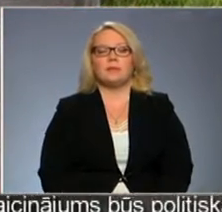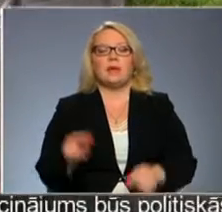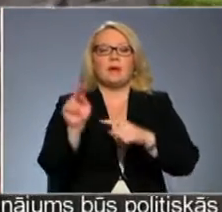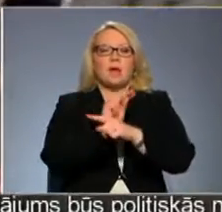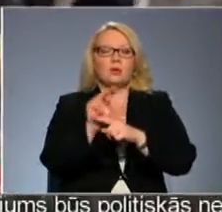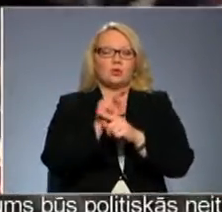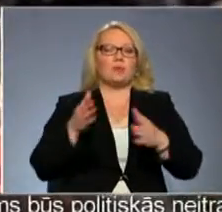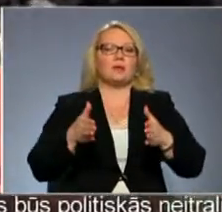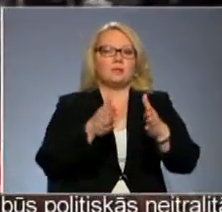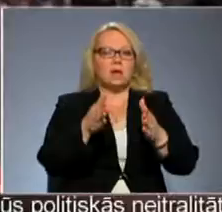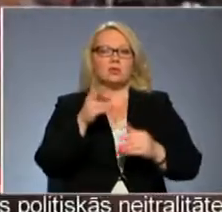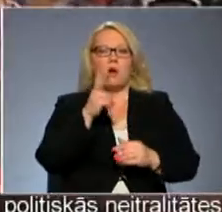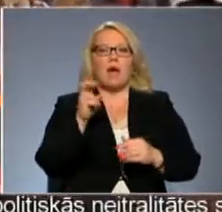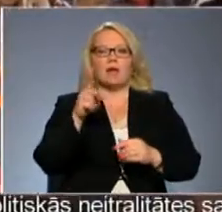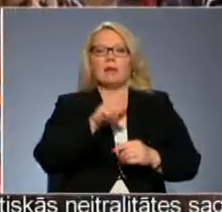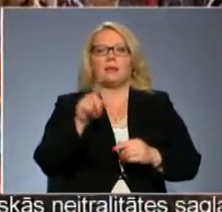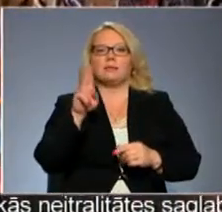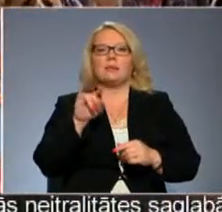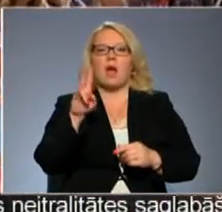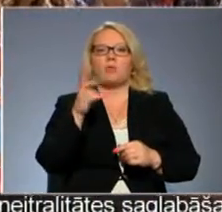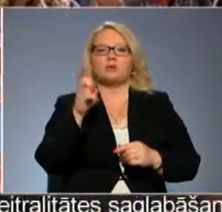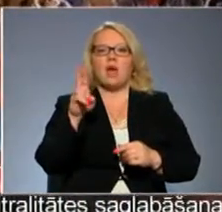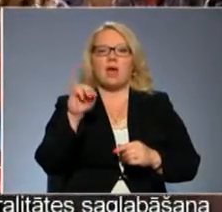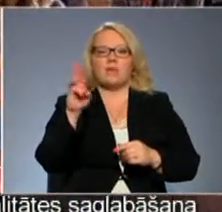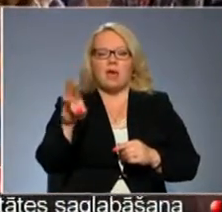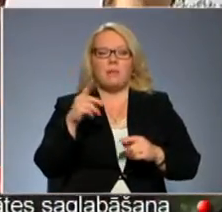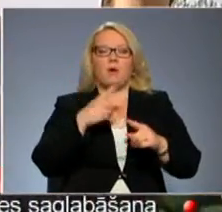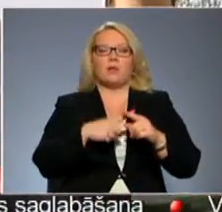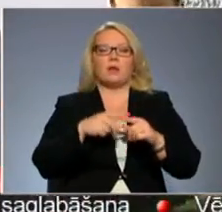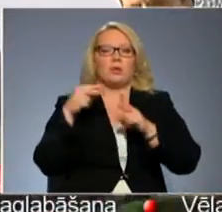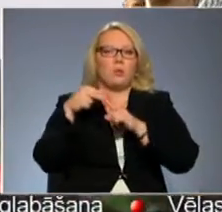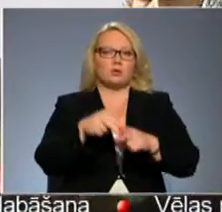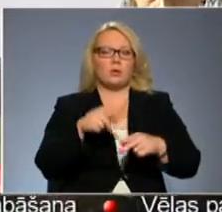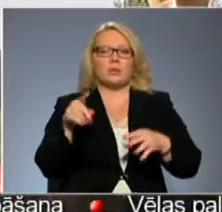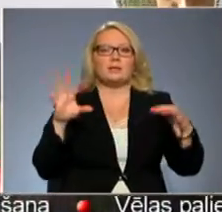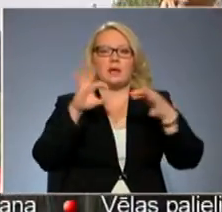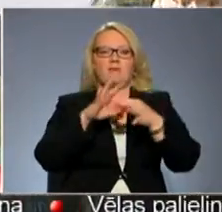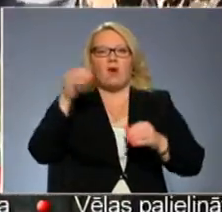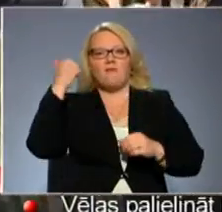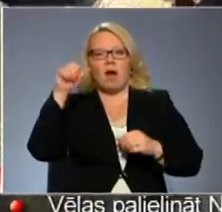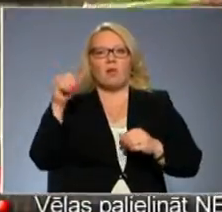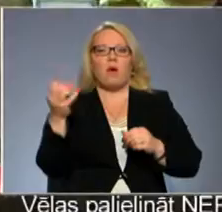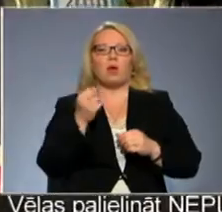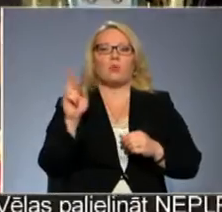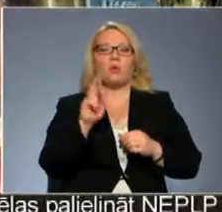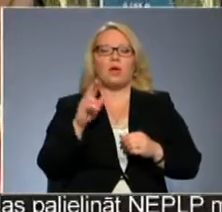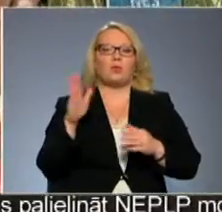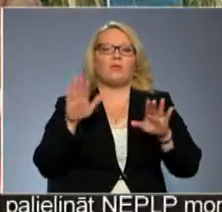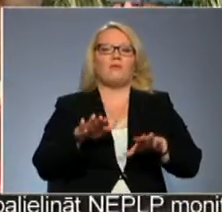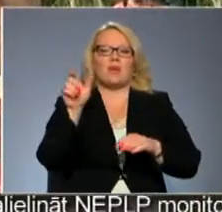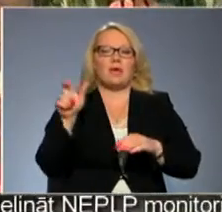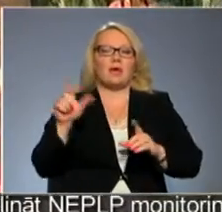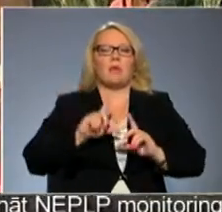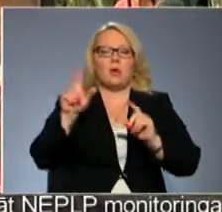Rekonstruētais ceļš no kārķiem līdz naukšāniemīgi dienā ir gana intensīvi noslogots. Tas savieno valku ar rūjienu, pa kuru vietējie dodas darba